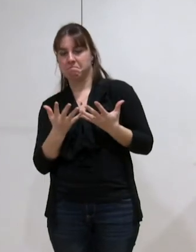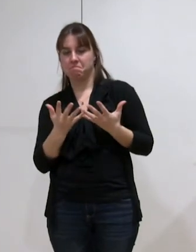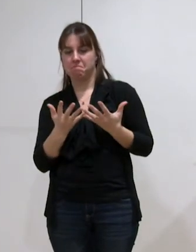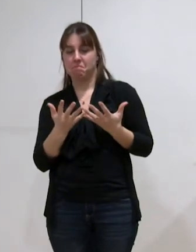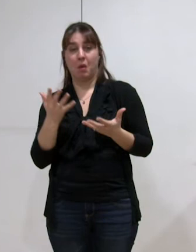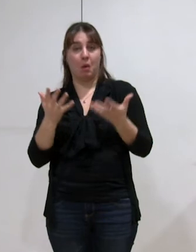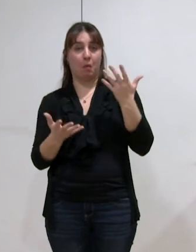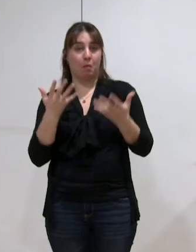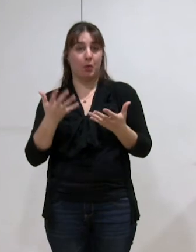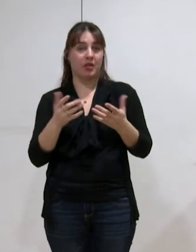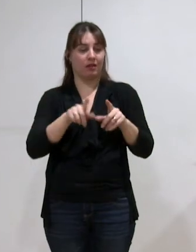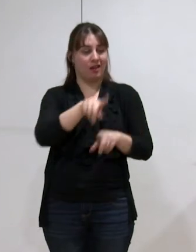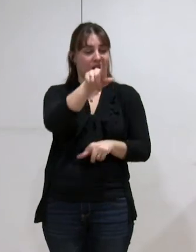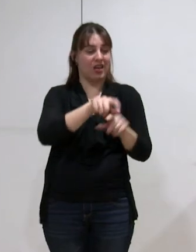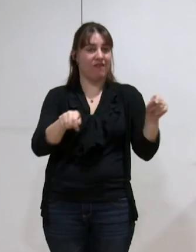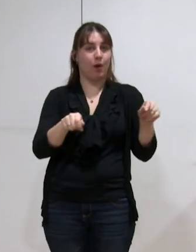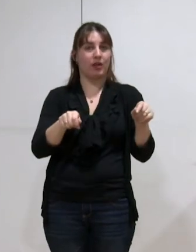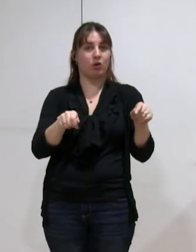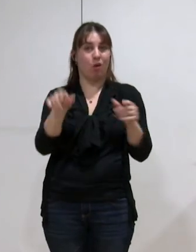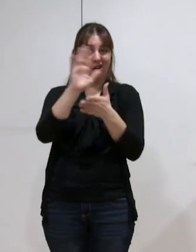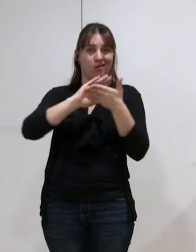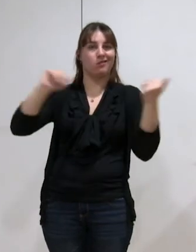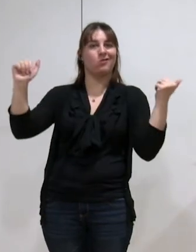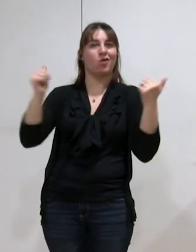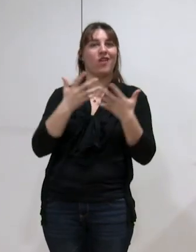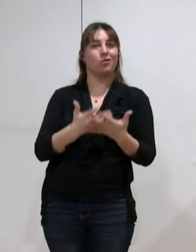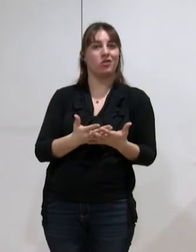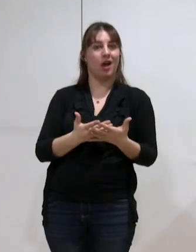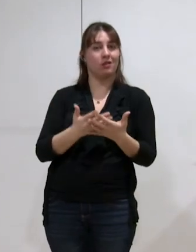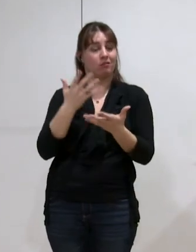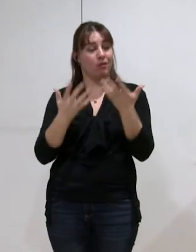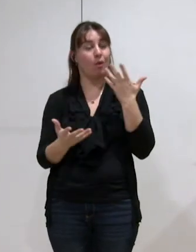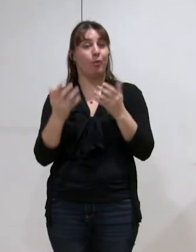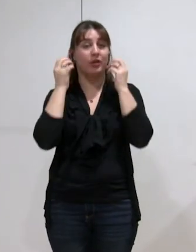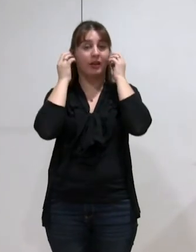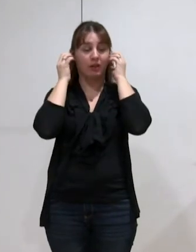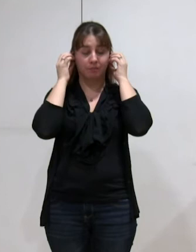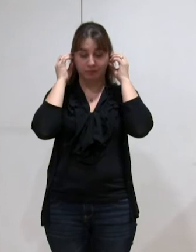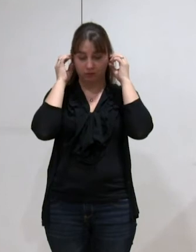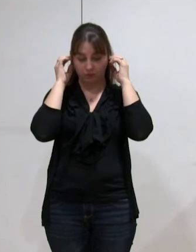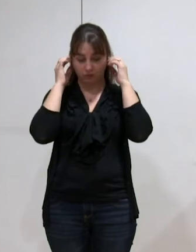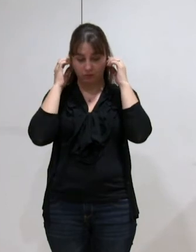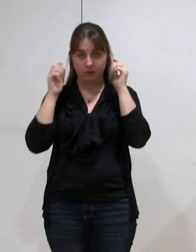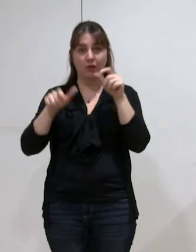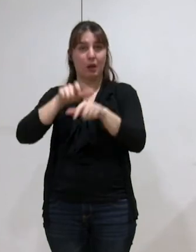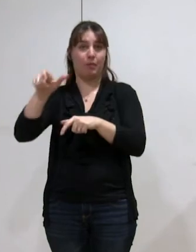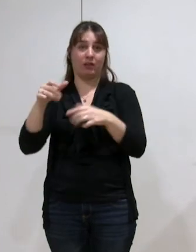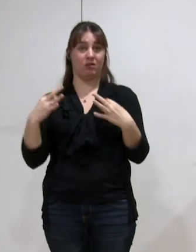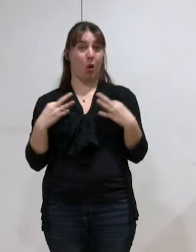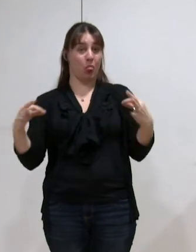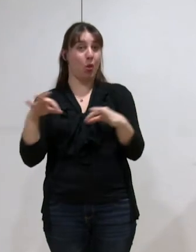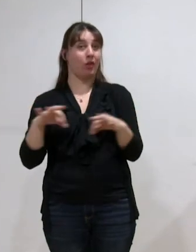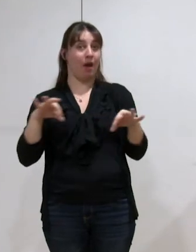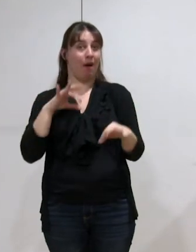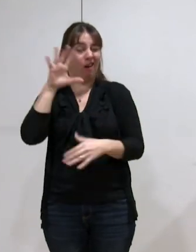où l'évaluation des transferts de charges ne devrait pas être faite par ceux qui sont partis du